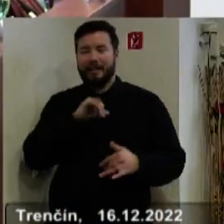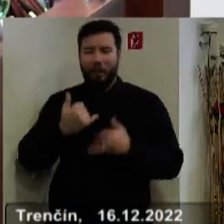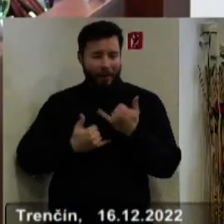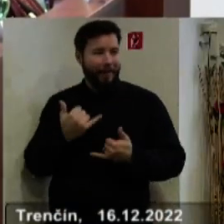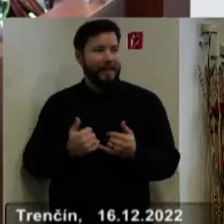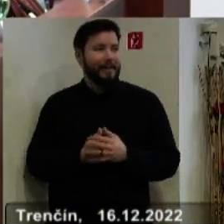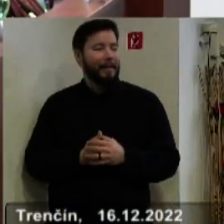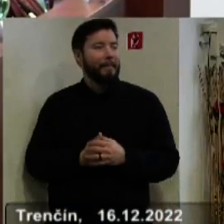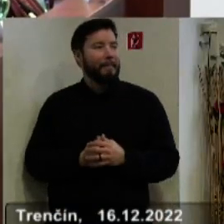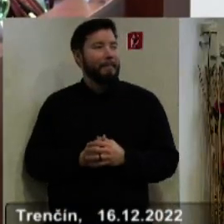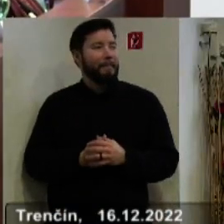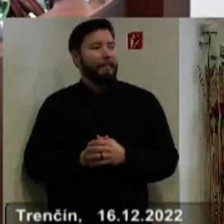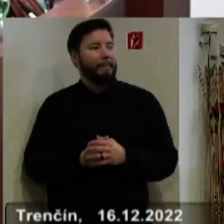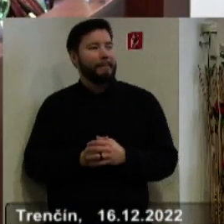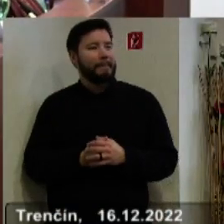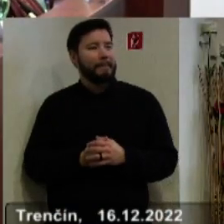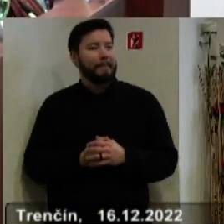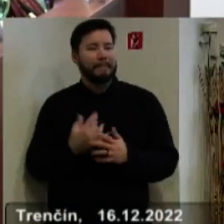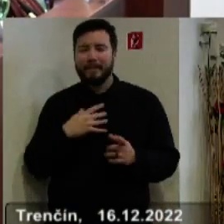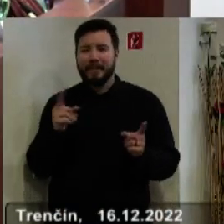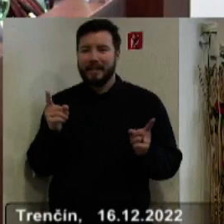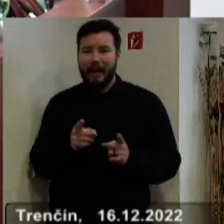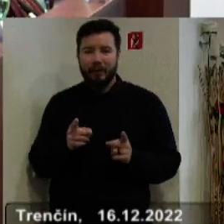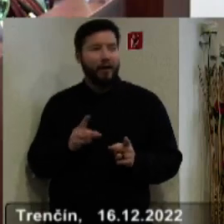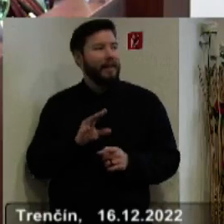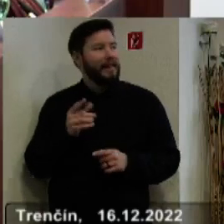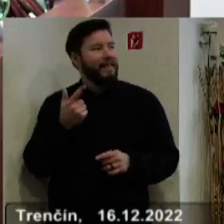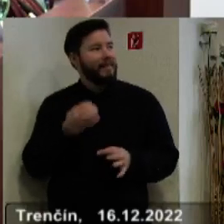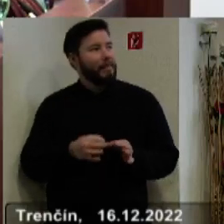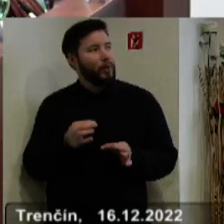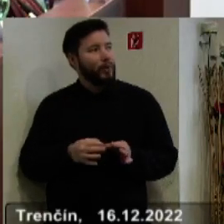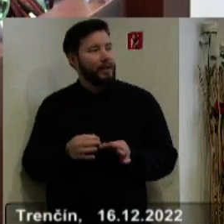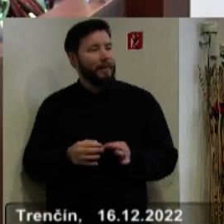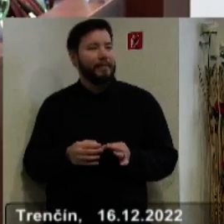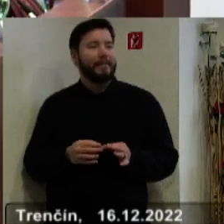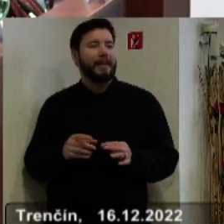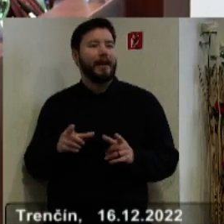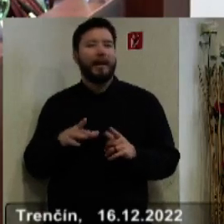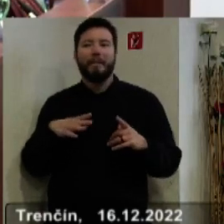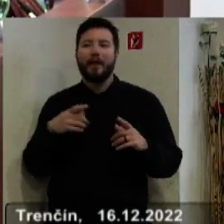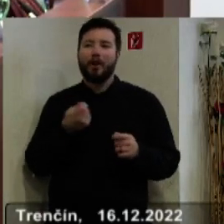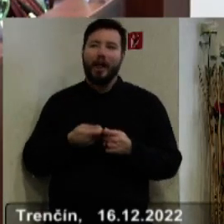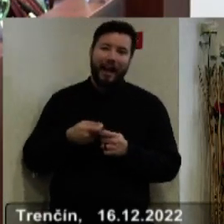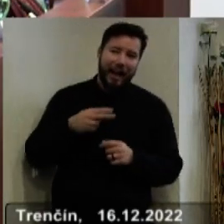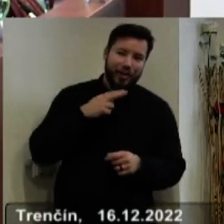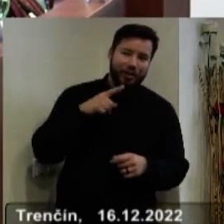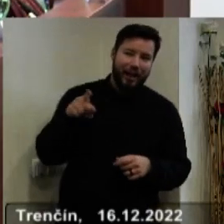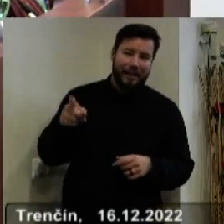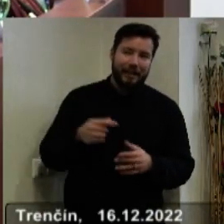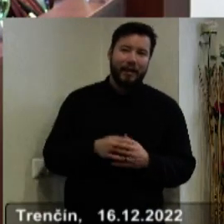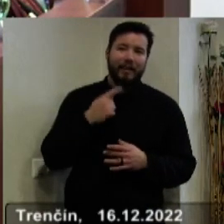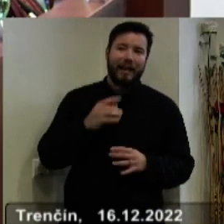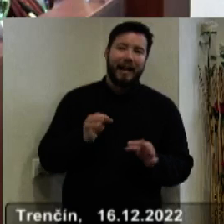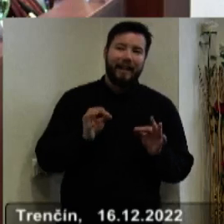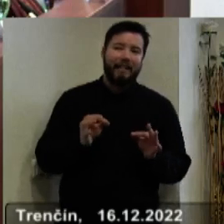už neopakoval. Ja len krátko, možno by mi stačili aj tí dve minúty, ako u pána kolegu Darského, to, že kvalitu